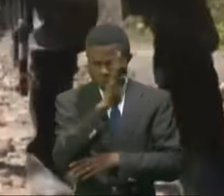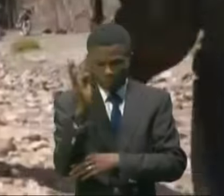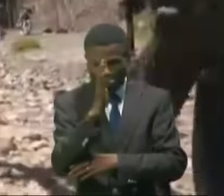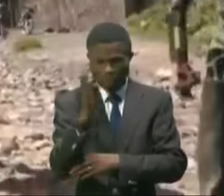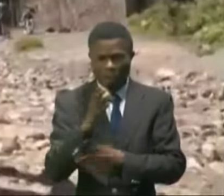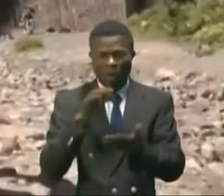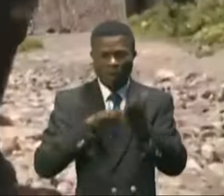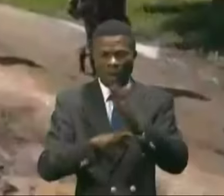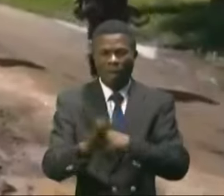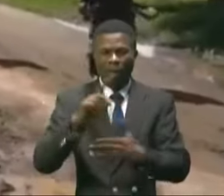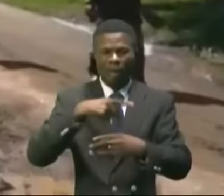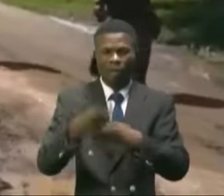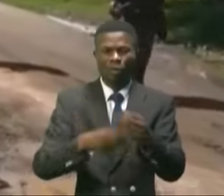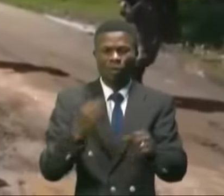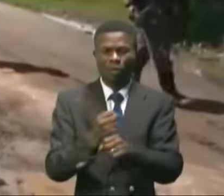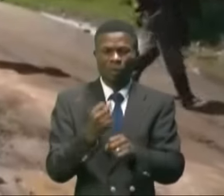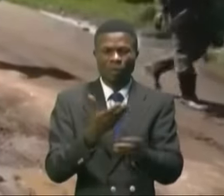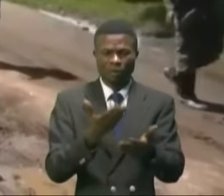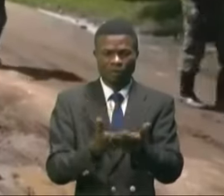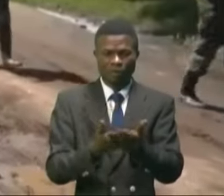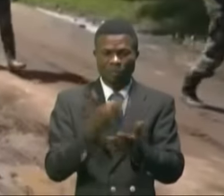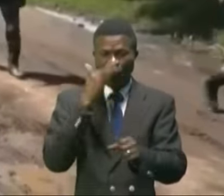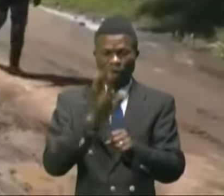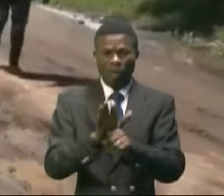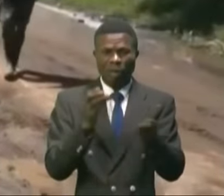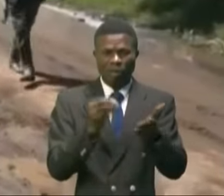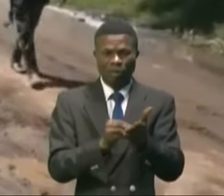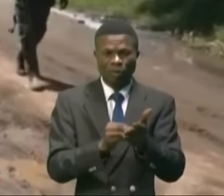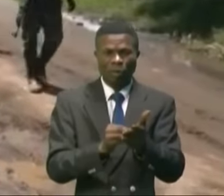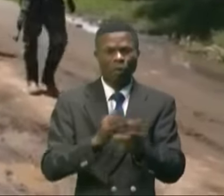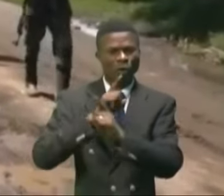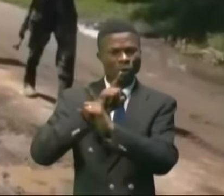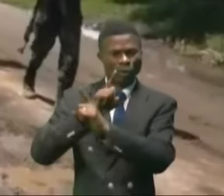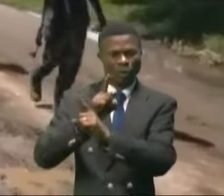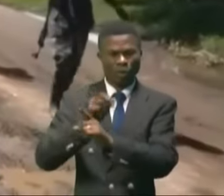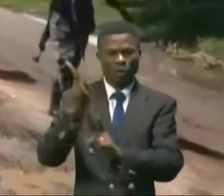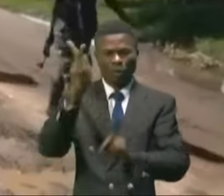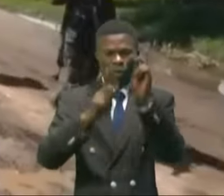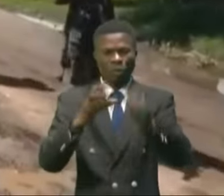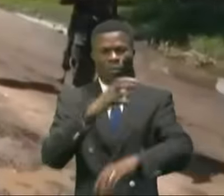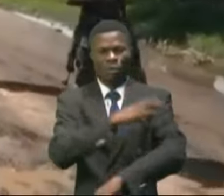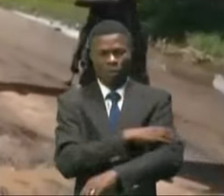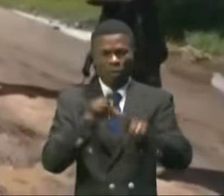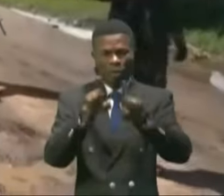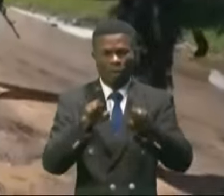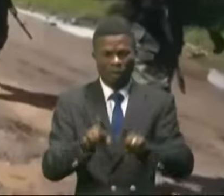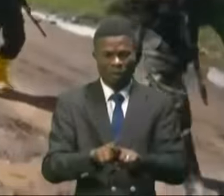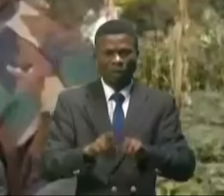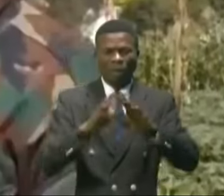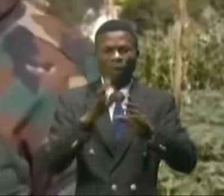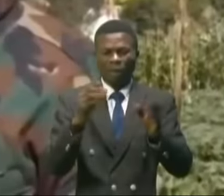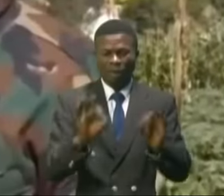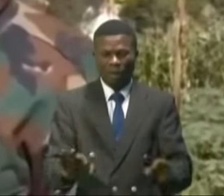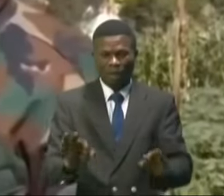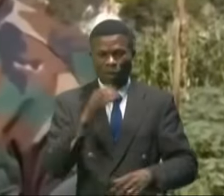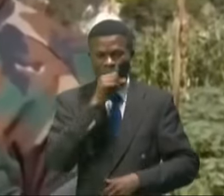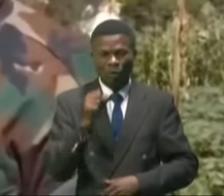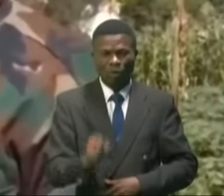circonscrit son travail. Il rassure par ailleurs de la protection des civils et des terres de ses ancêtres.